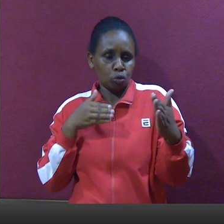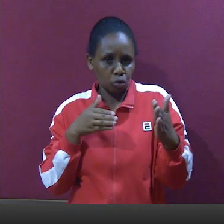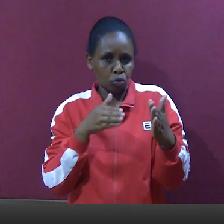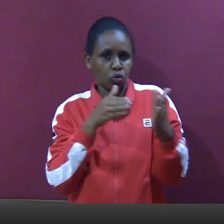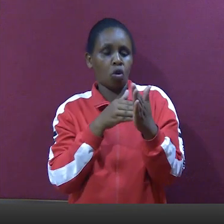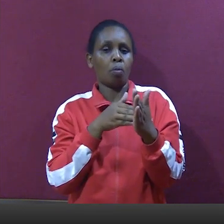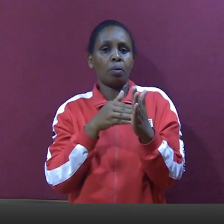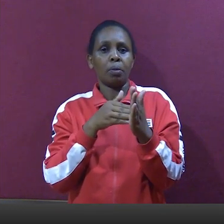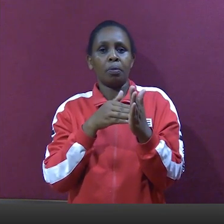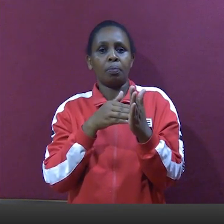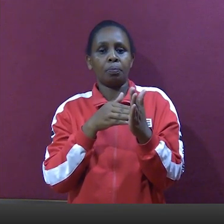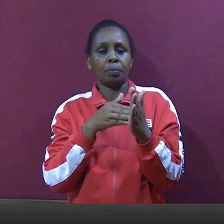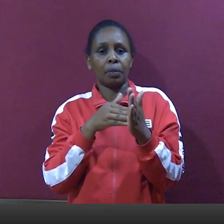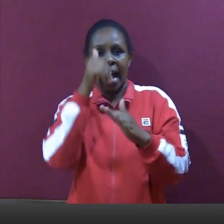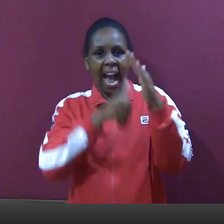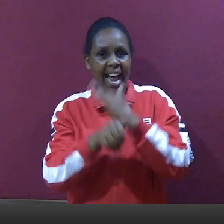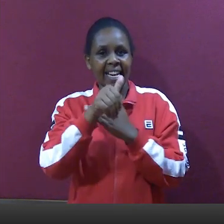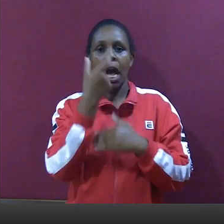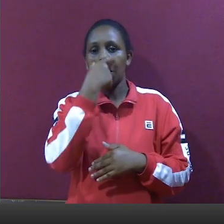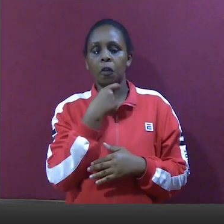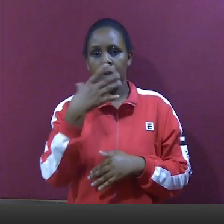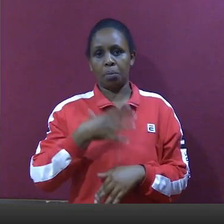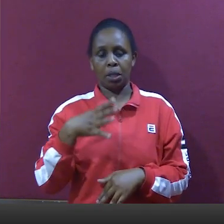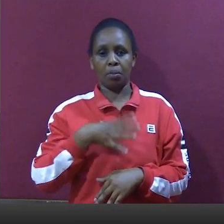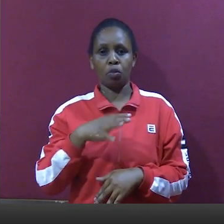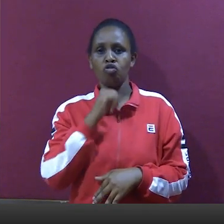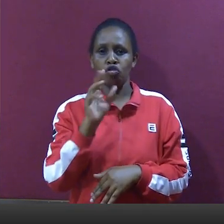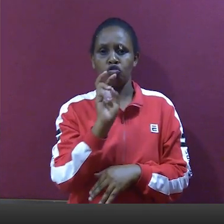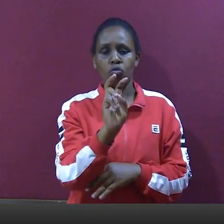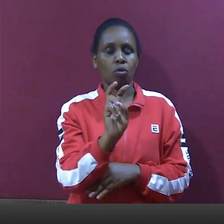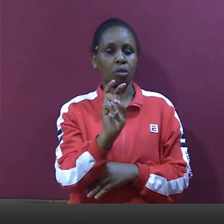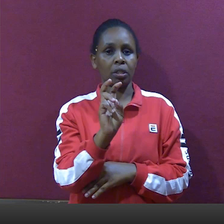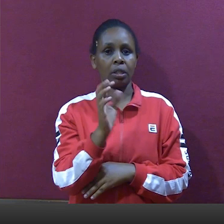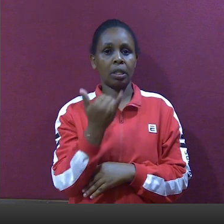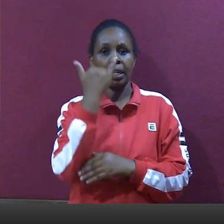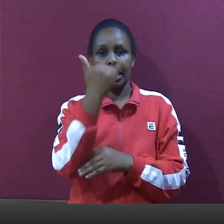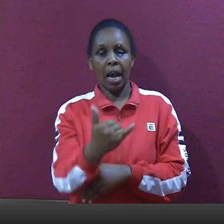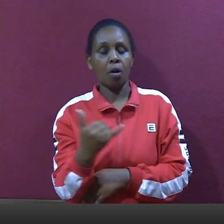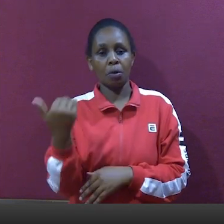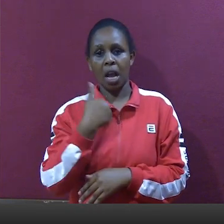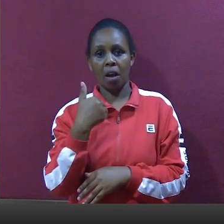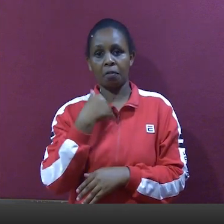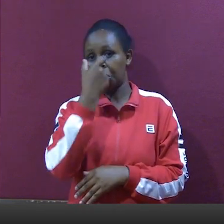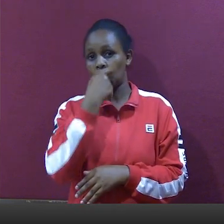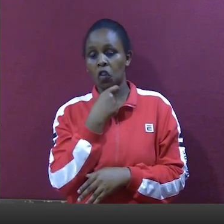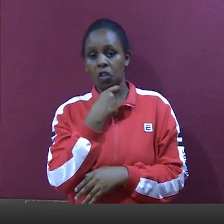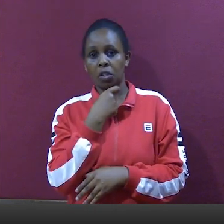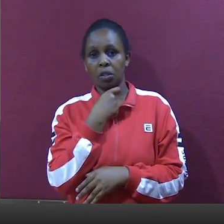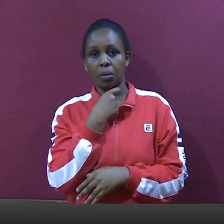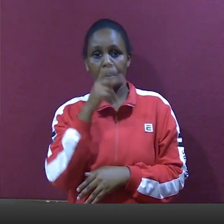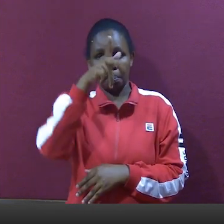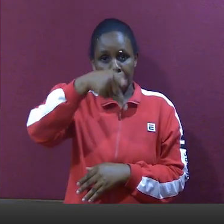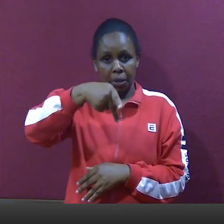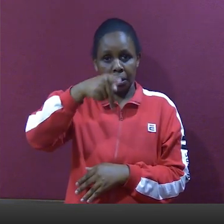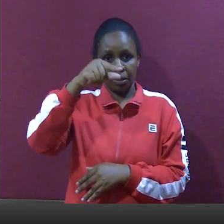umri mdogo kutazama vipindi visivyo faha kwao. The new classification guidelines are introducing a new age rating and that is